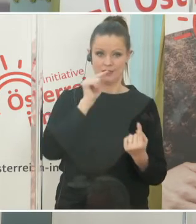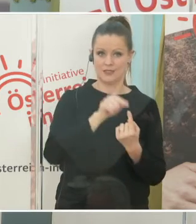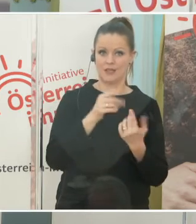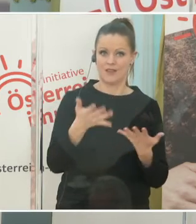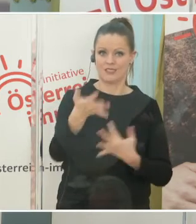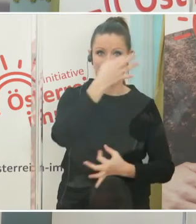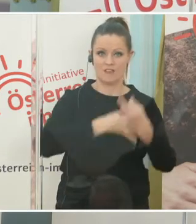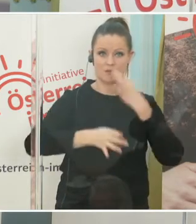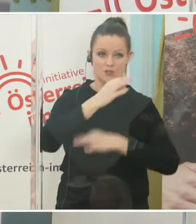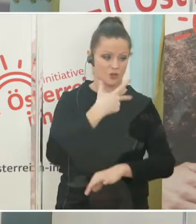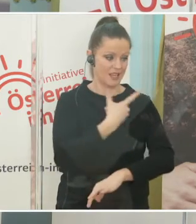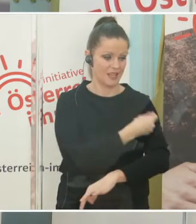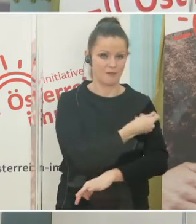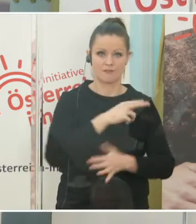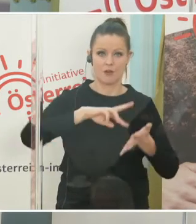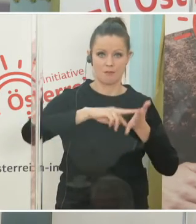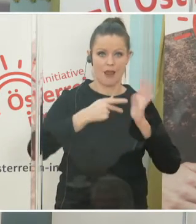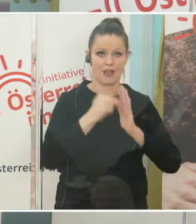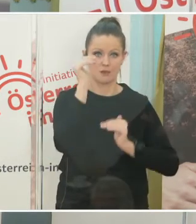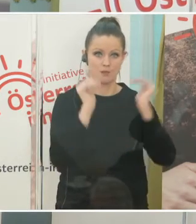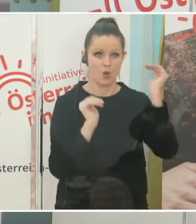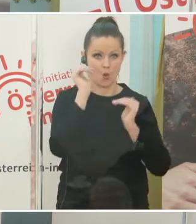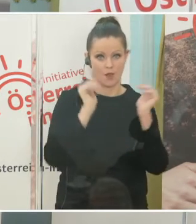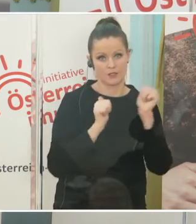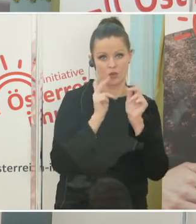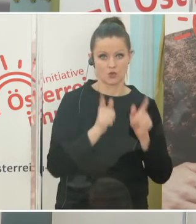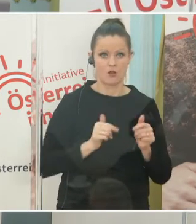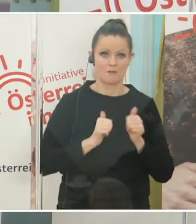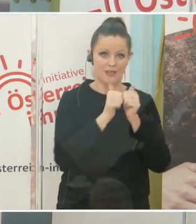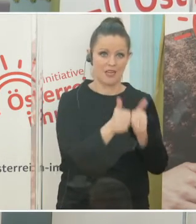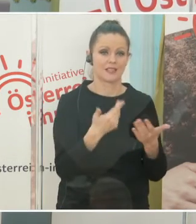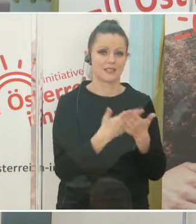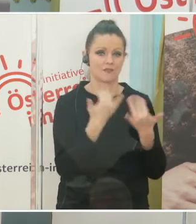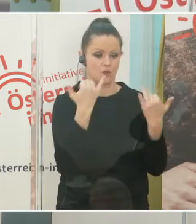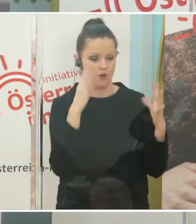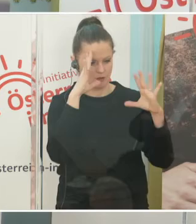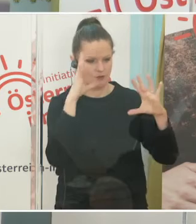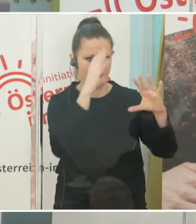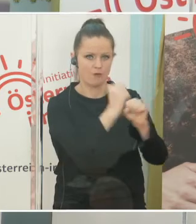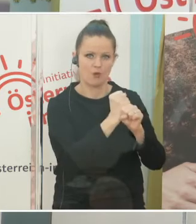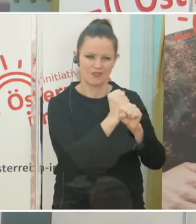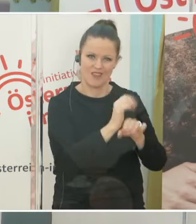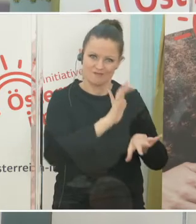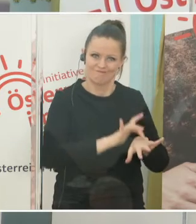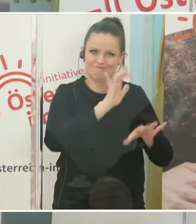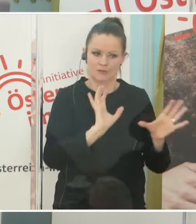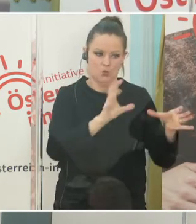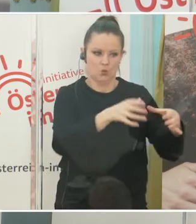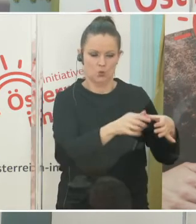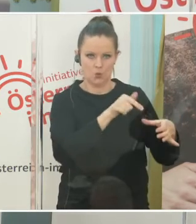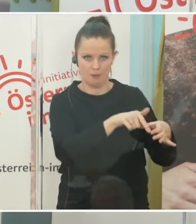die Impfplanung der Behörden begleiten. Daher war auch heute ein Fokus auf die besonders vulnerablen Gruppen, auf